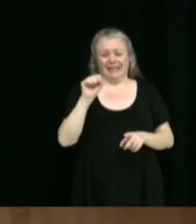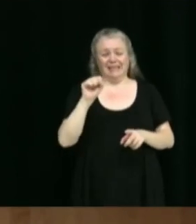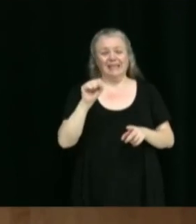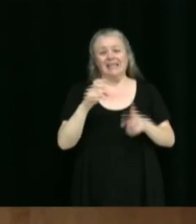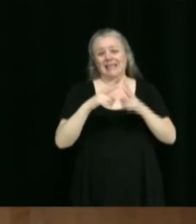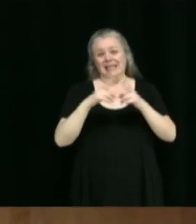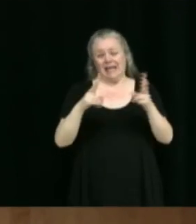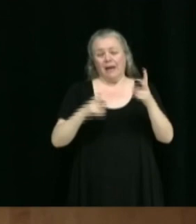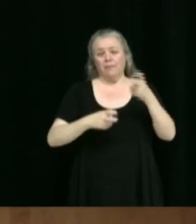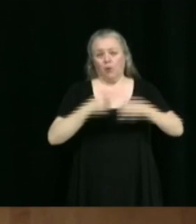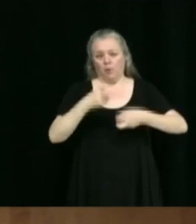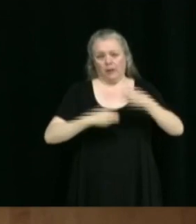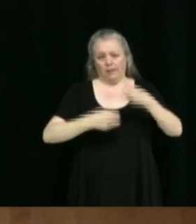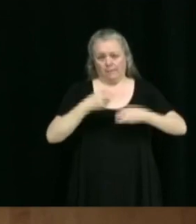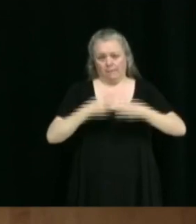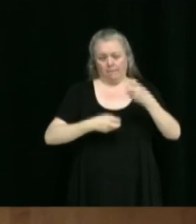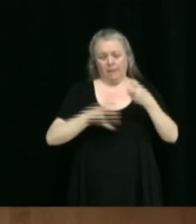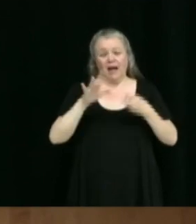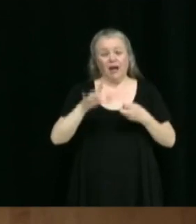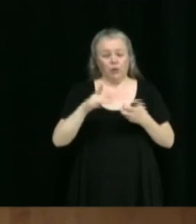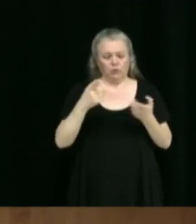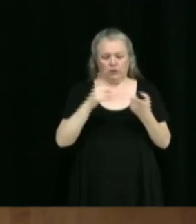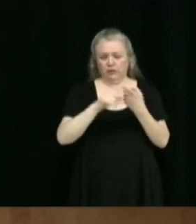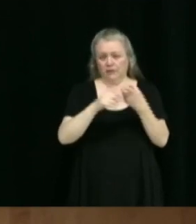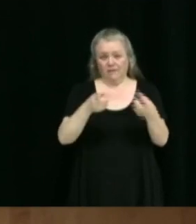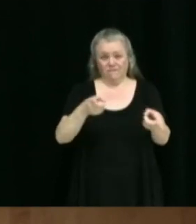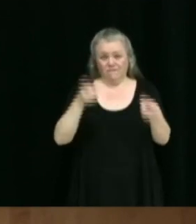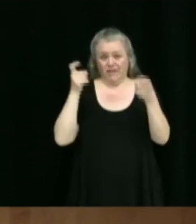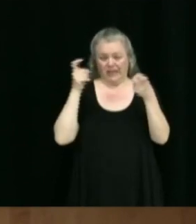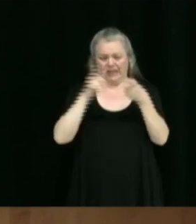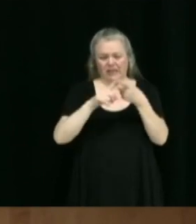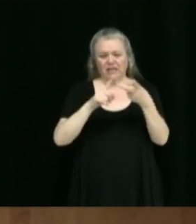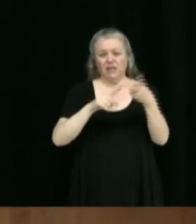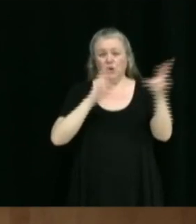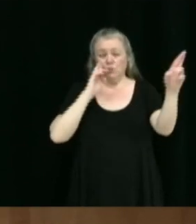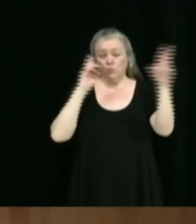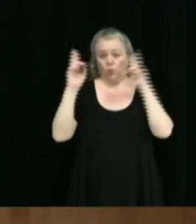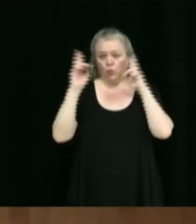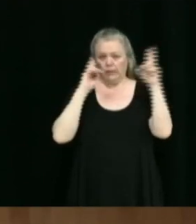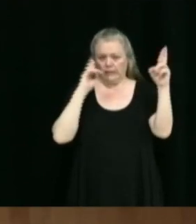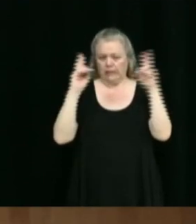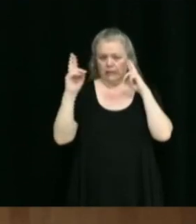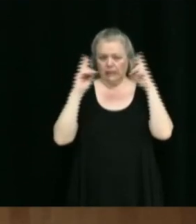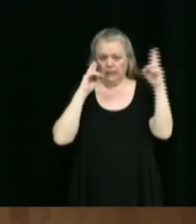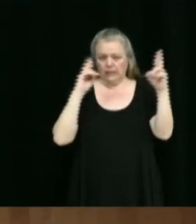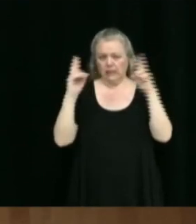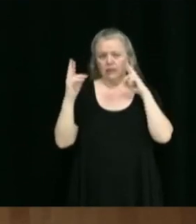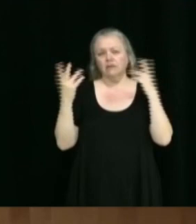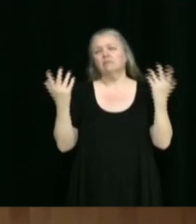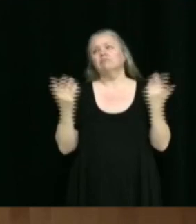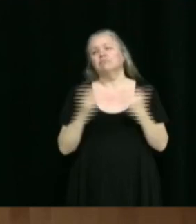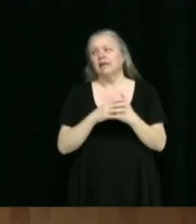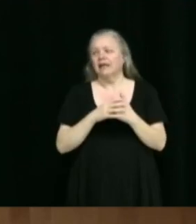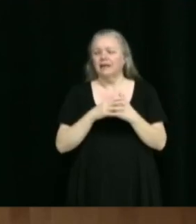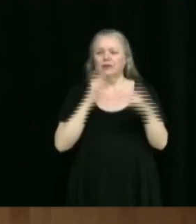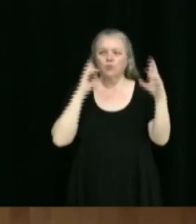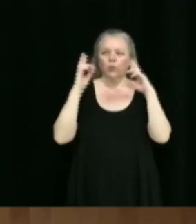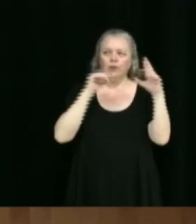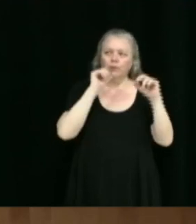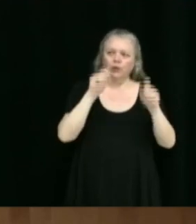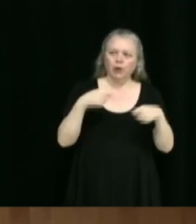en référence à la vitesse et aux bruits anormaux, des bruits très anormaux, veut dire